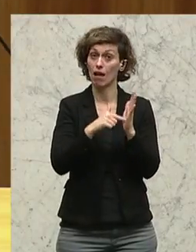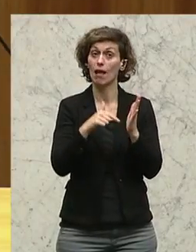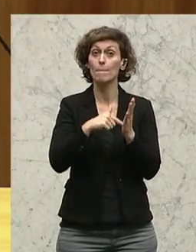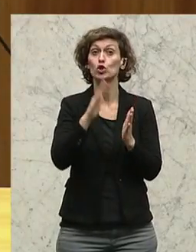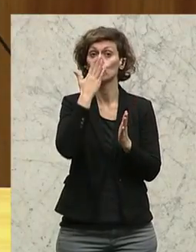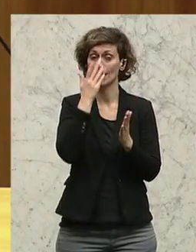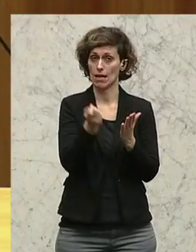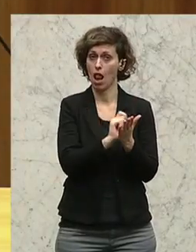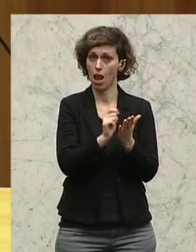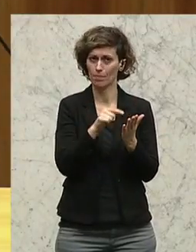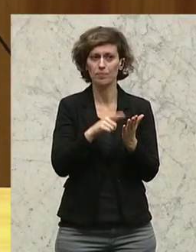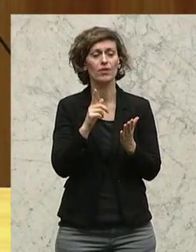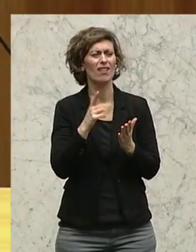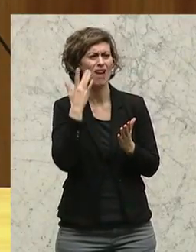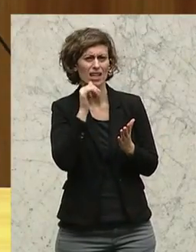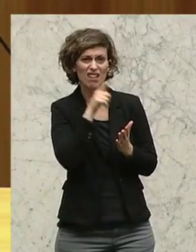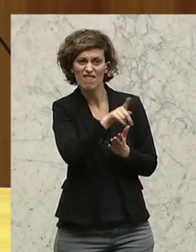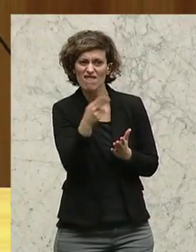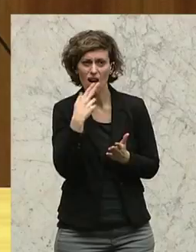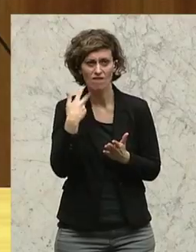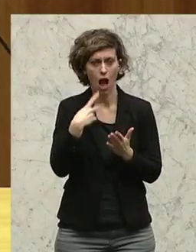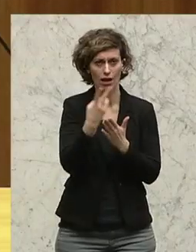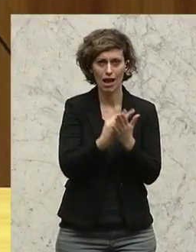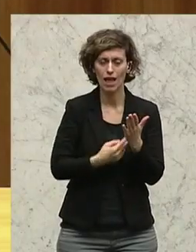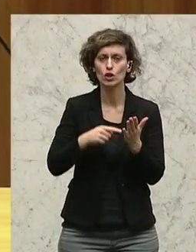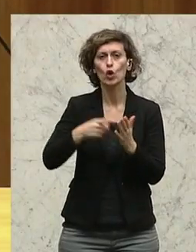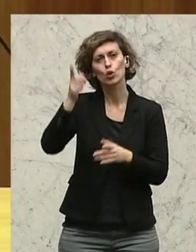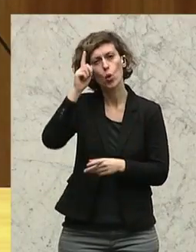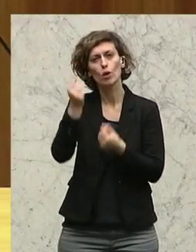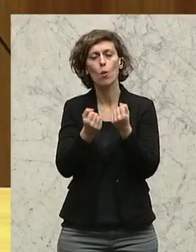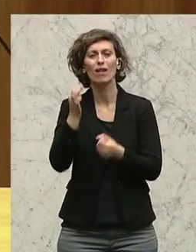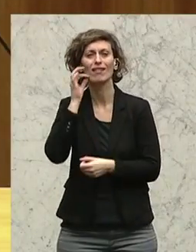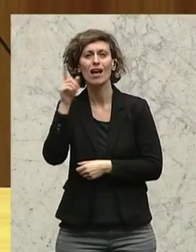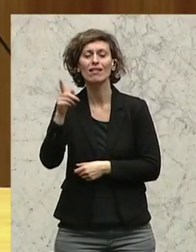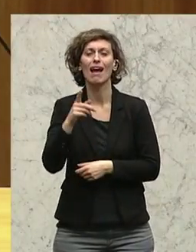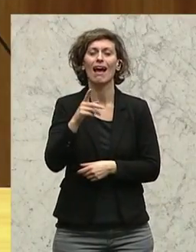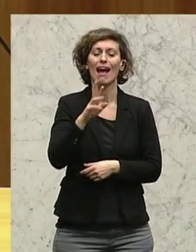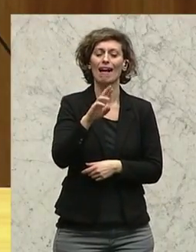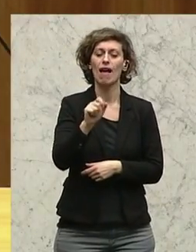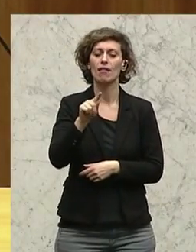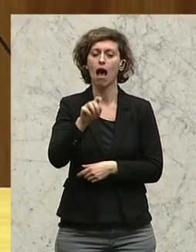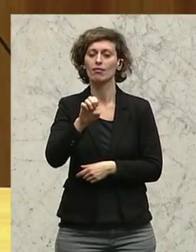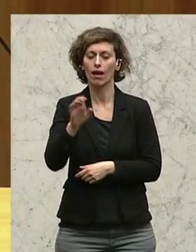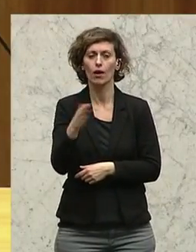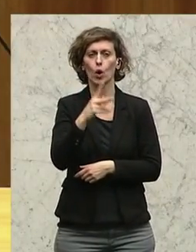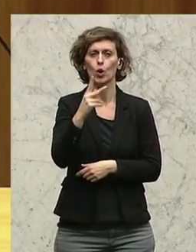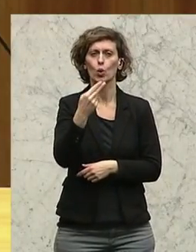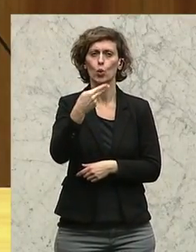war ganz interessant, ich weiß nicht, wer von Ihnen ihn gelesen hat. Die deutsche Politikerin Renate Künast hat einmal